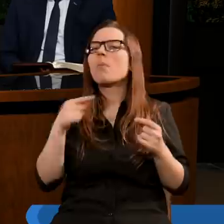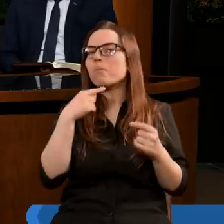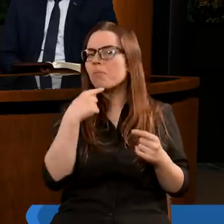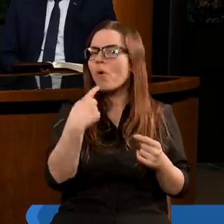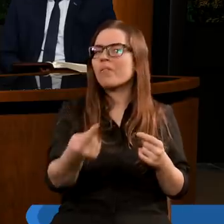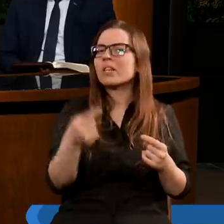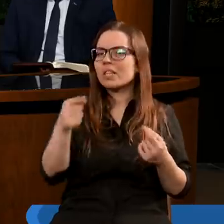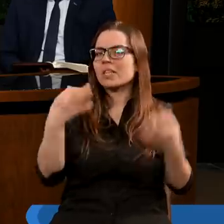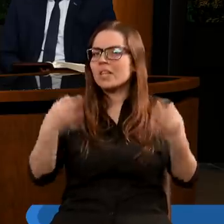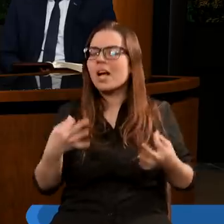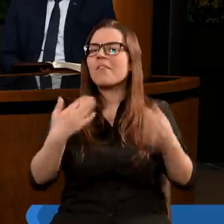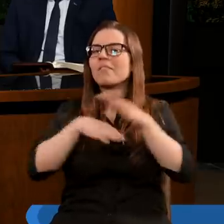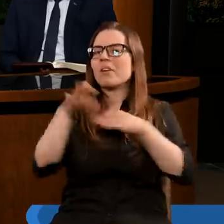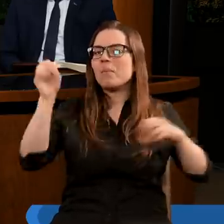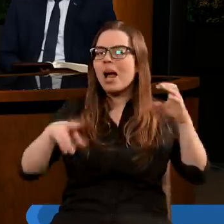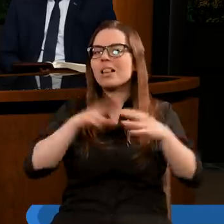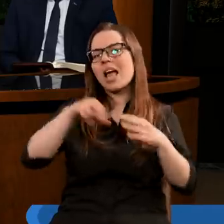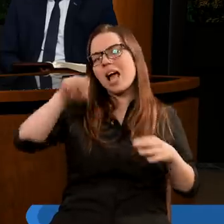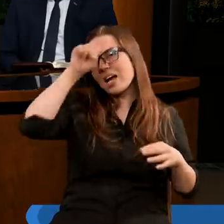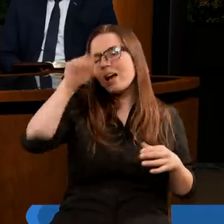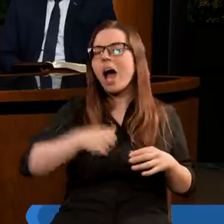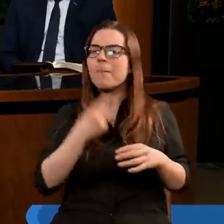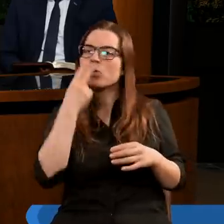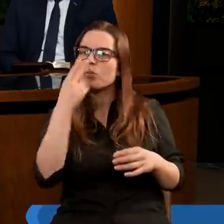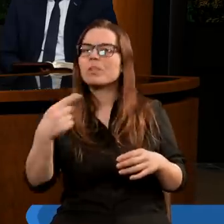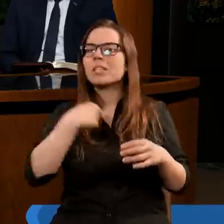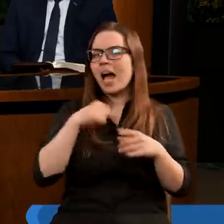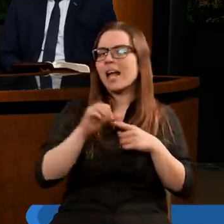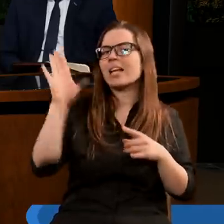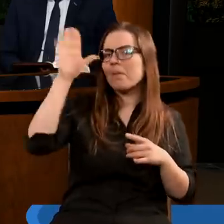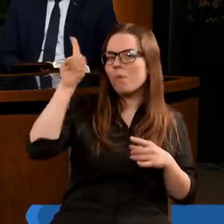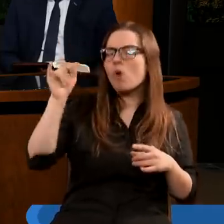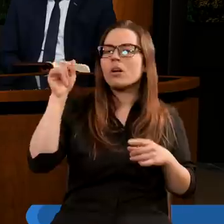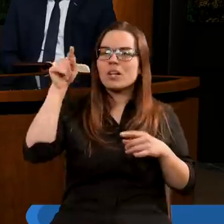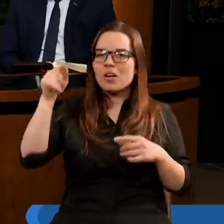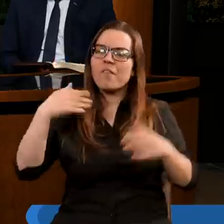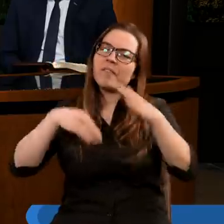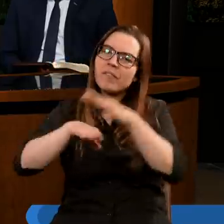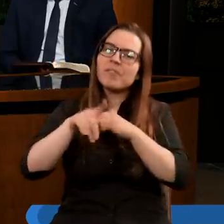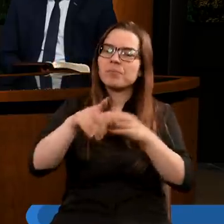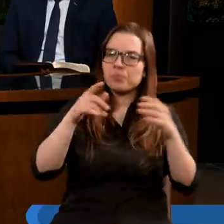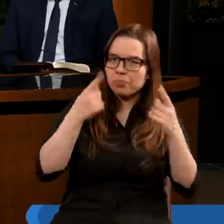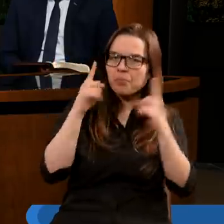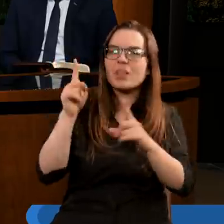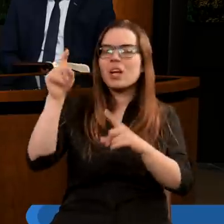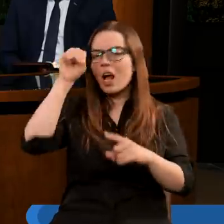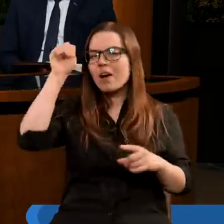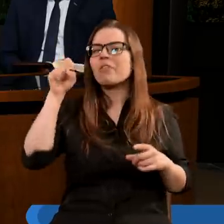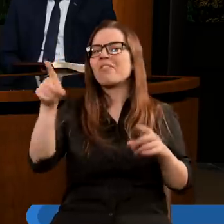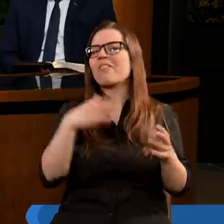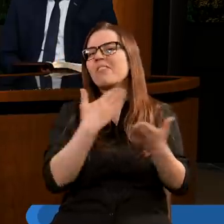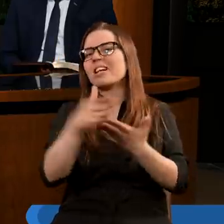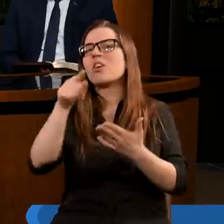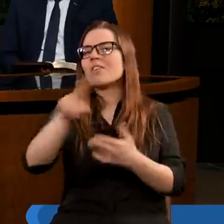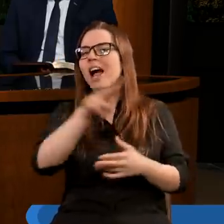powiedział, że teraz ześlę plagi na Egipt, aby zobaczyli, że ja jestem Panem Bogiem i On wypuści was z Egiptu, nawet wygonią